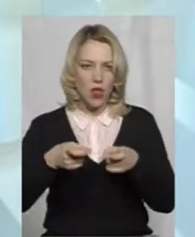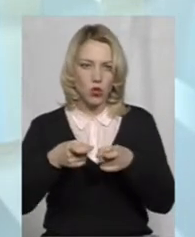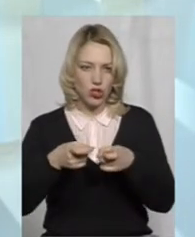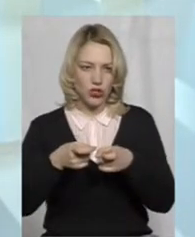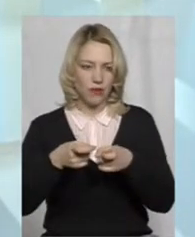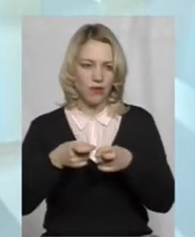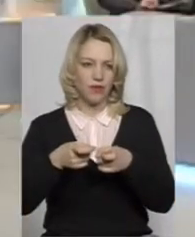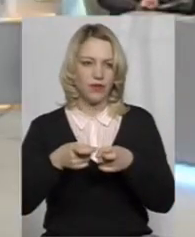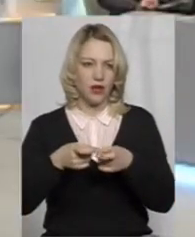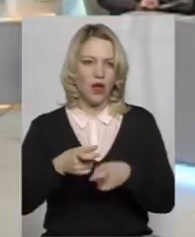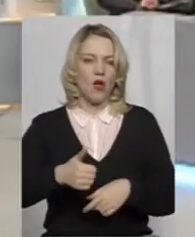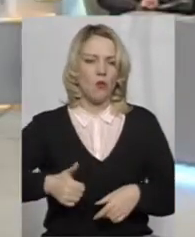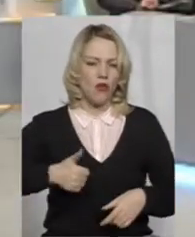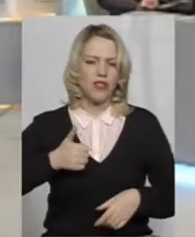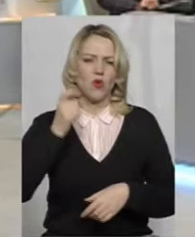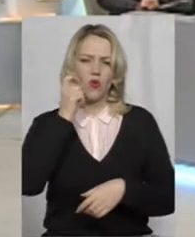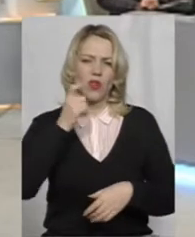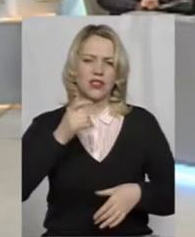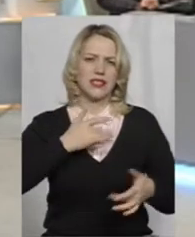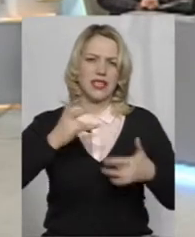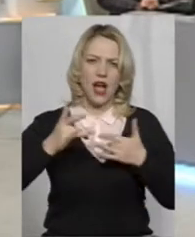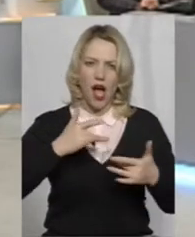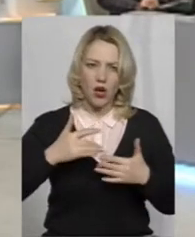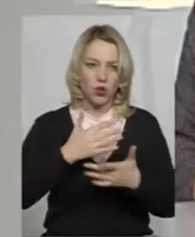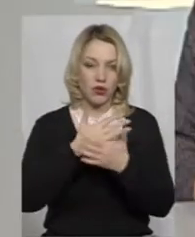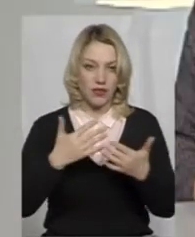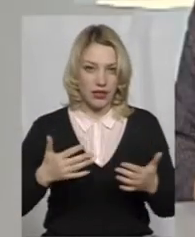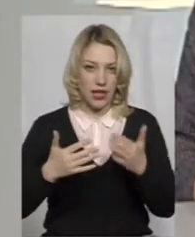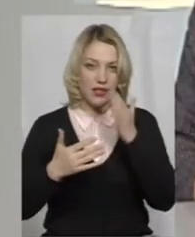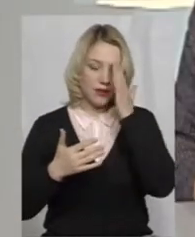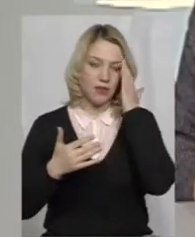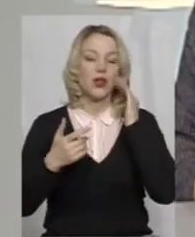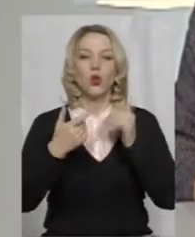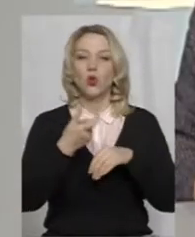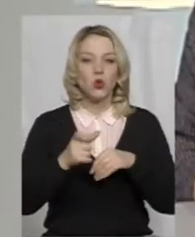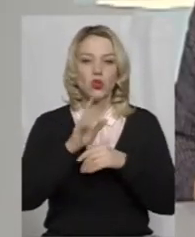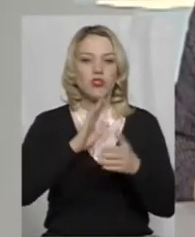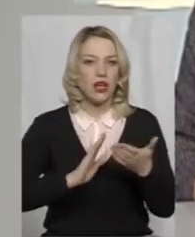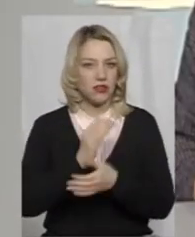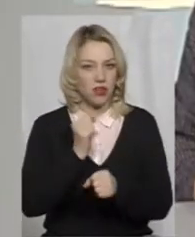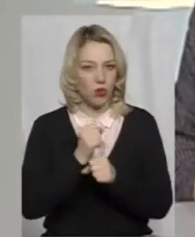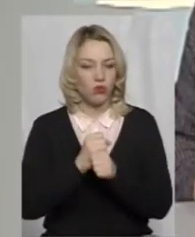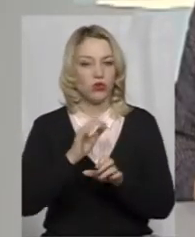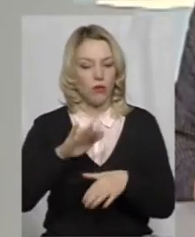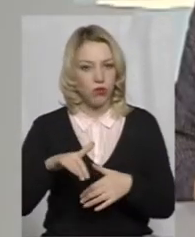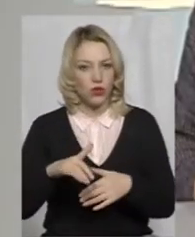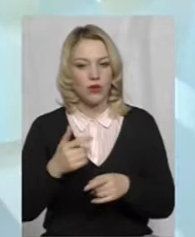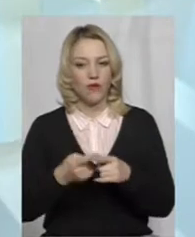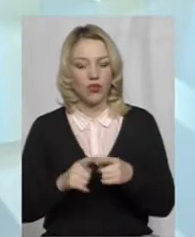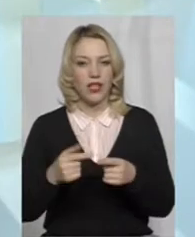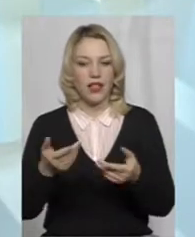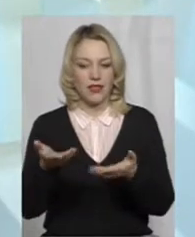провідних українських акторів і так далі. Дуже якісна робота. Потім вони нам його